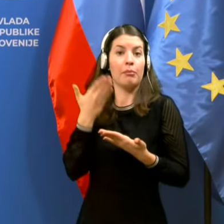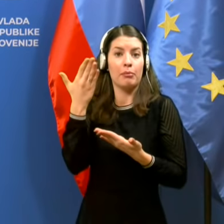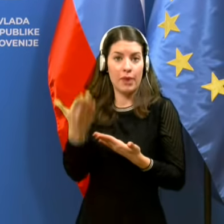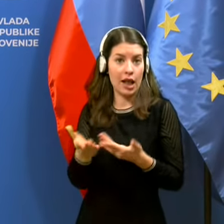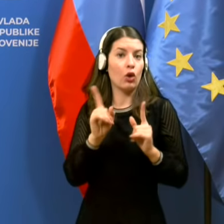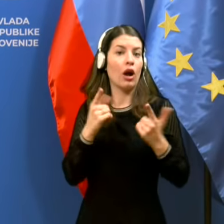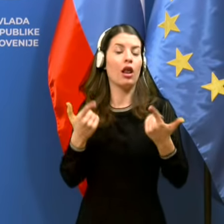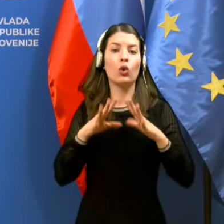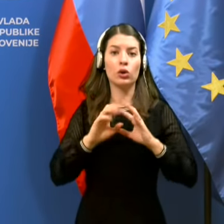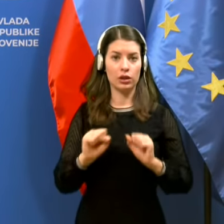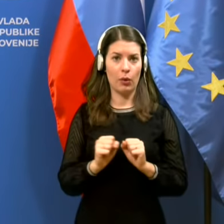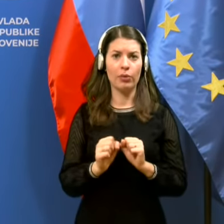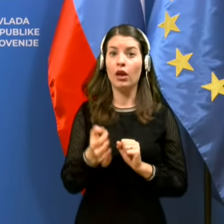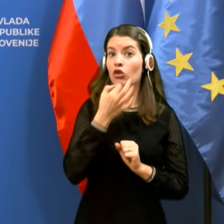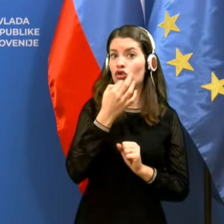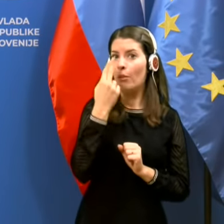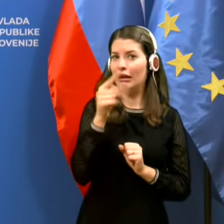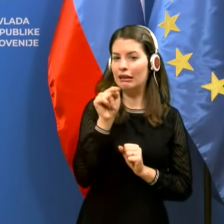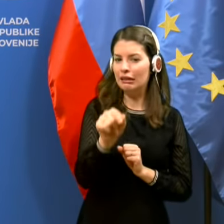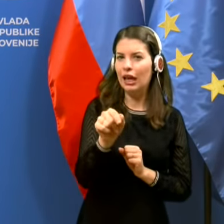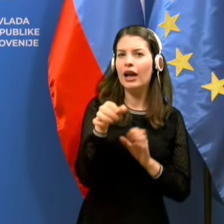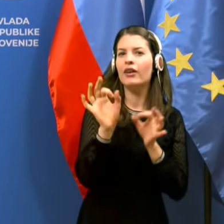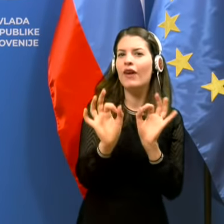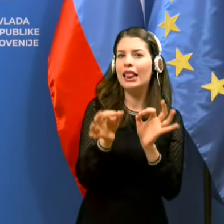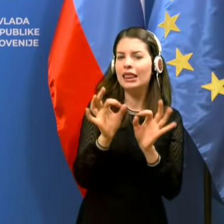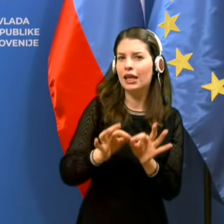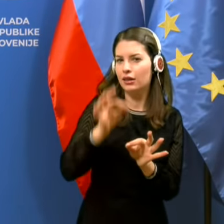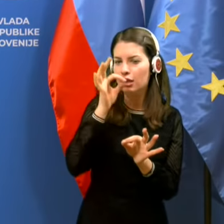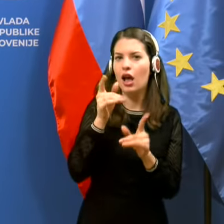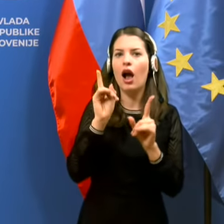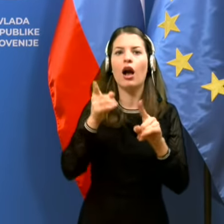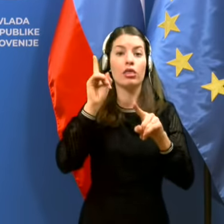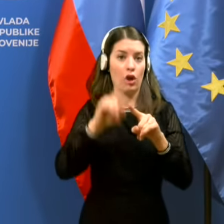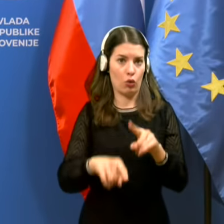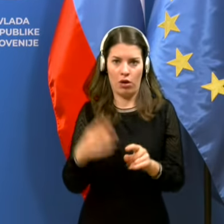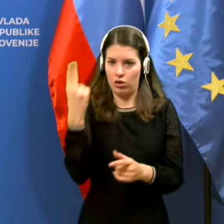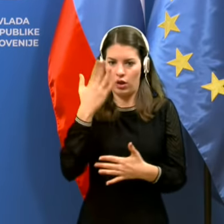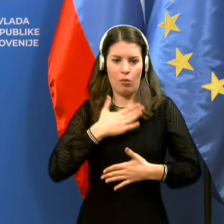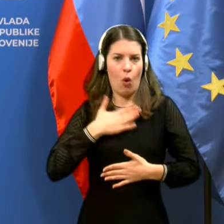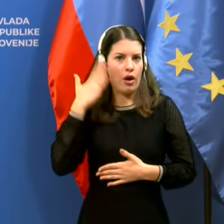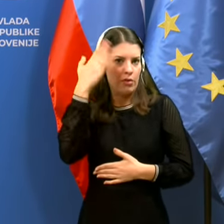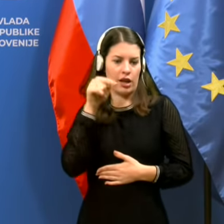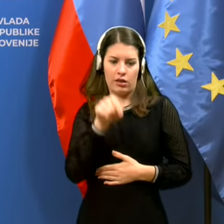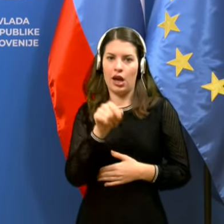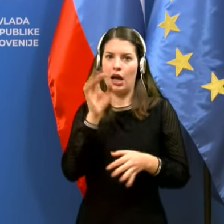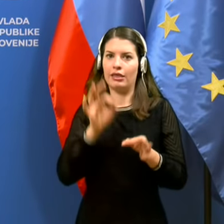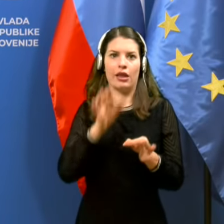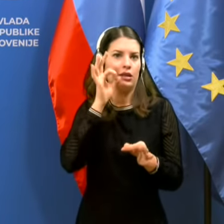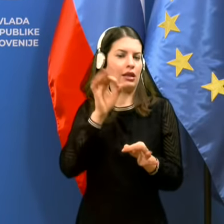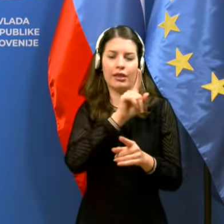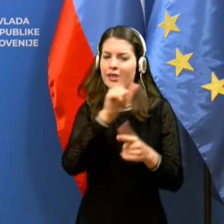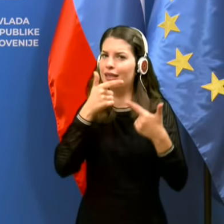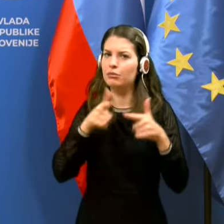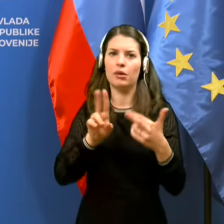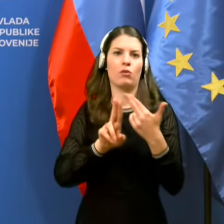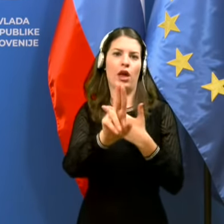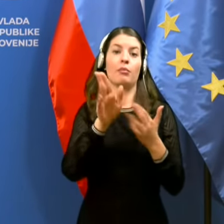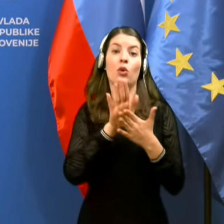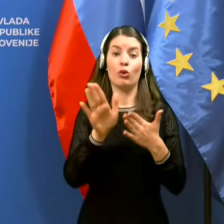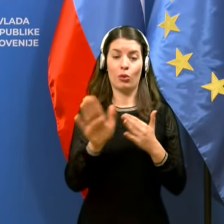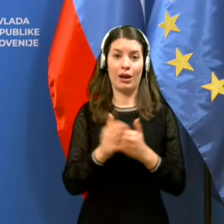Zdaj, če je pa za dotično kvaliteto testa nekaj narobi, seveda moje mnenje je, da ta test se nam ne sme več uporabljati. Ampak jaz